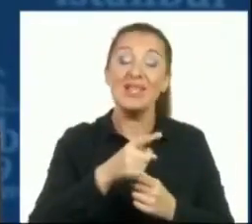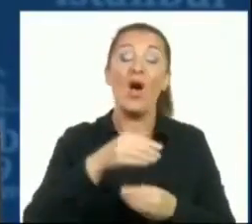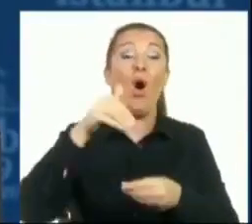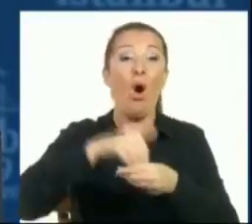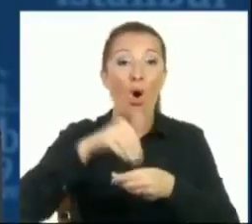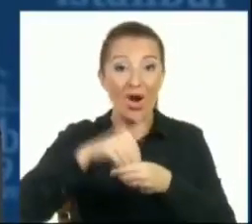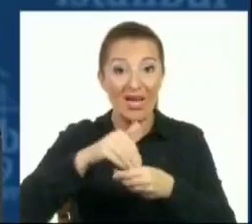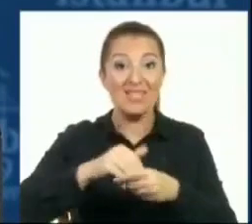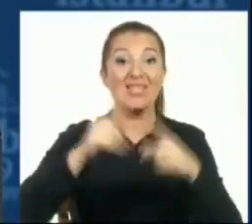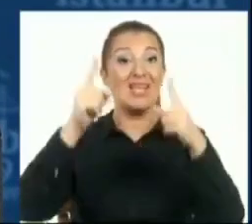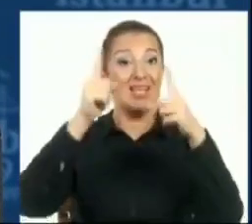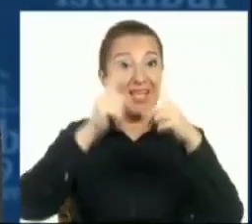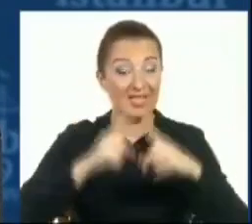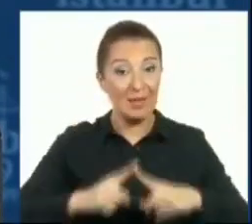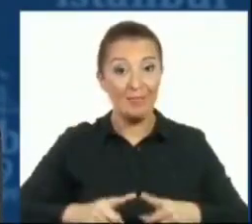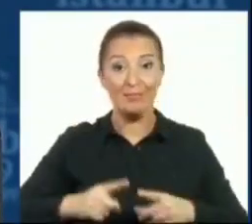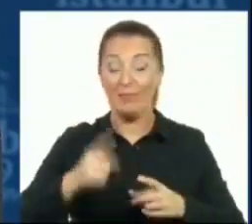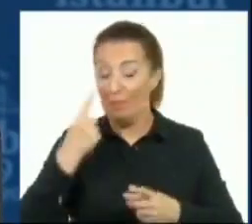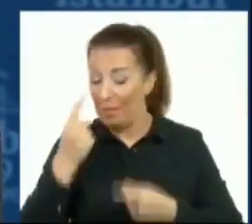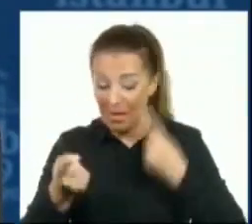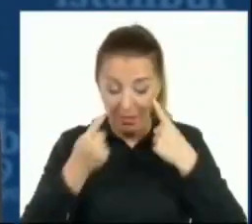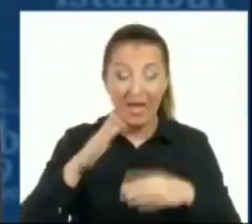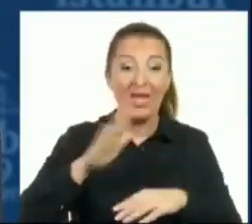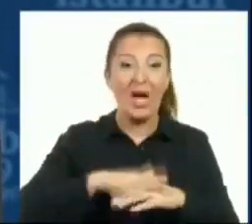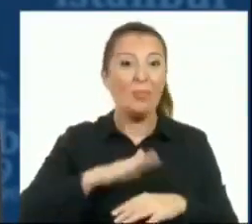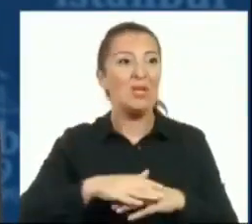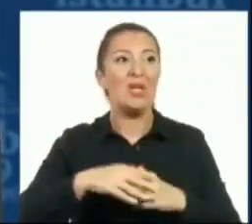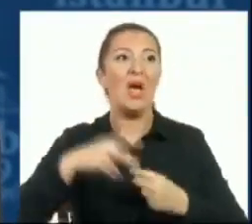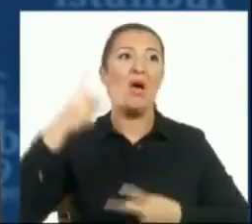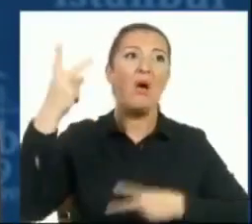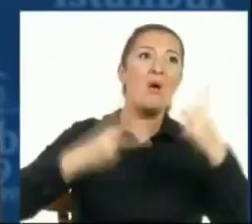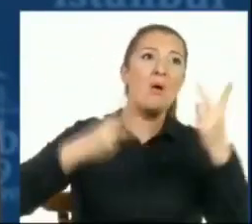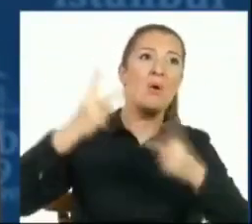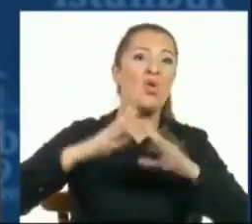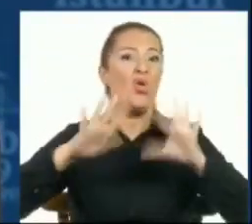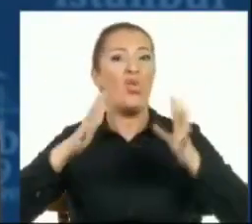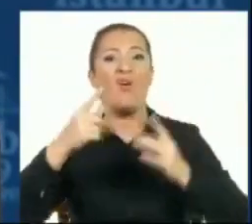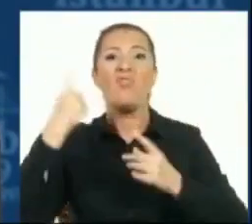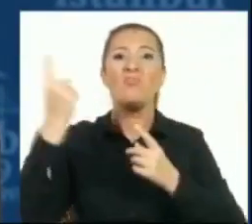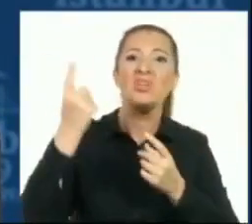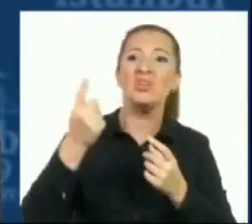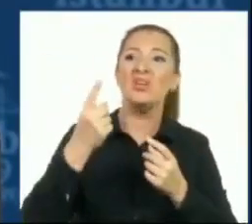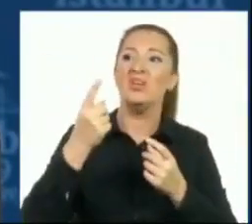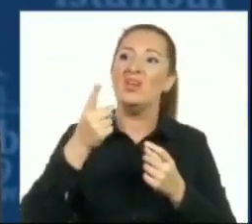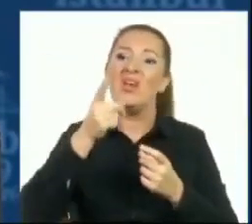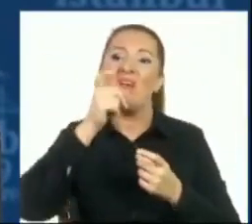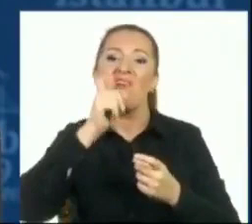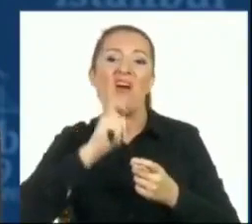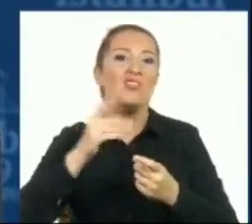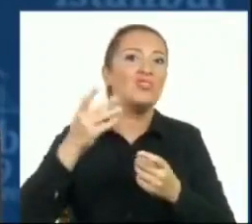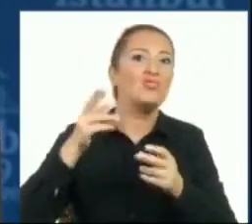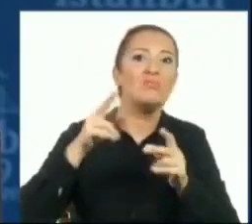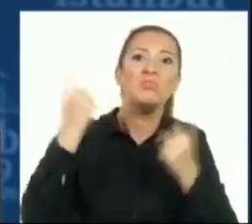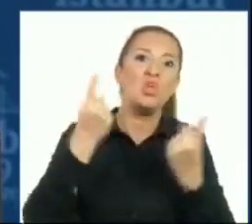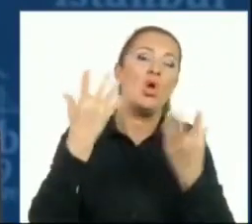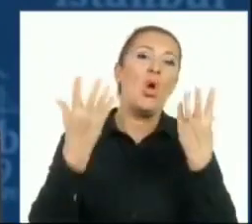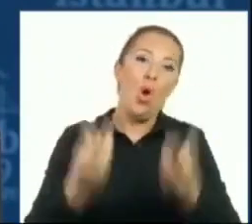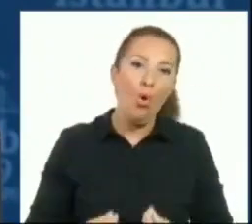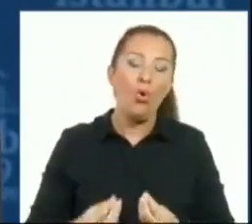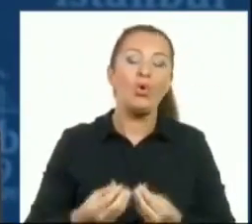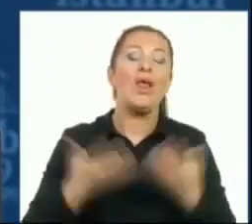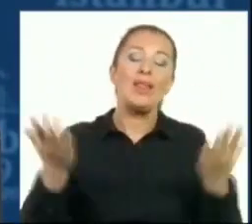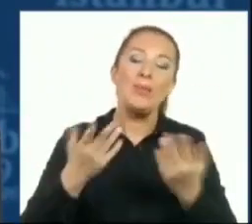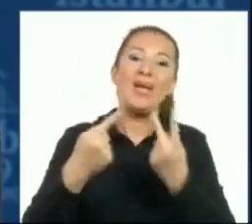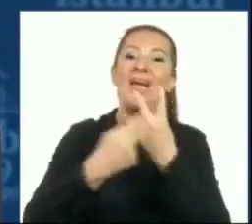bir takım garip işler oldu, acayip işler oldu, şaibe karıştı. Ve nitekim Yüksek